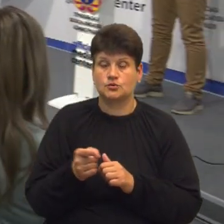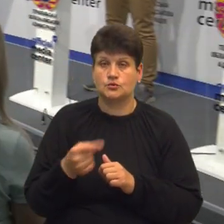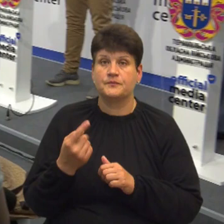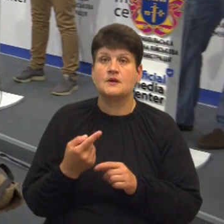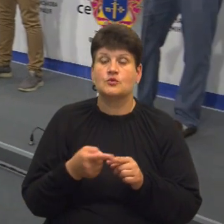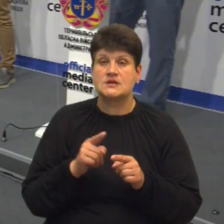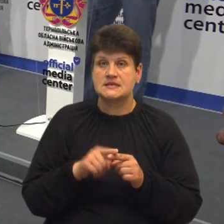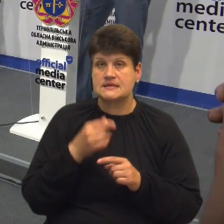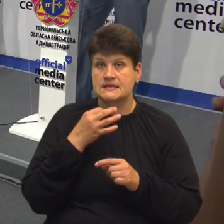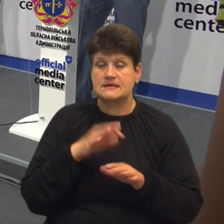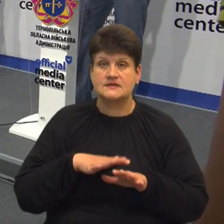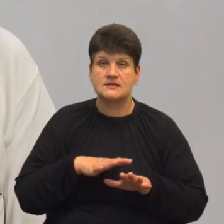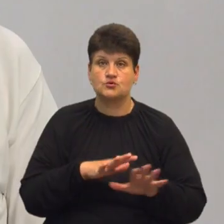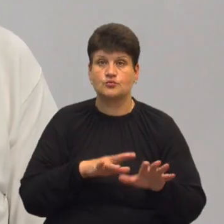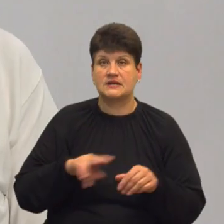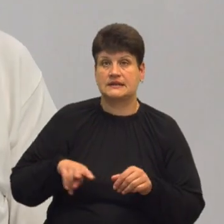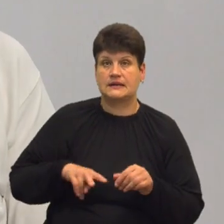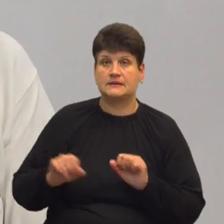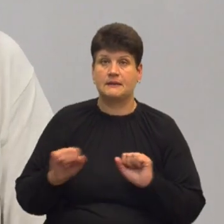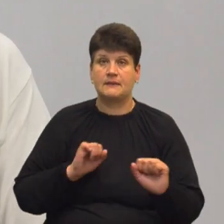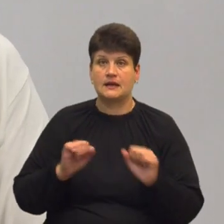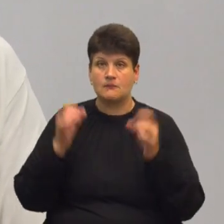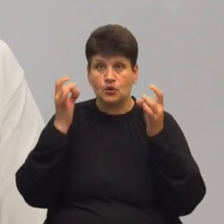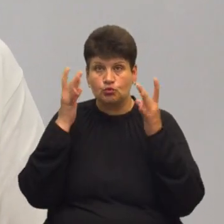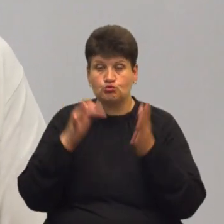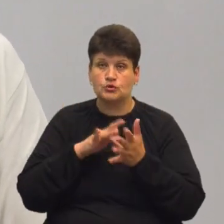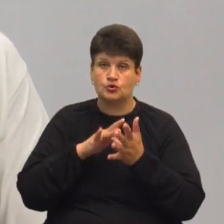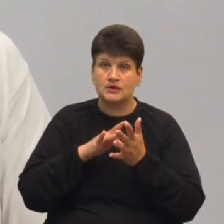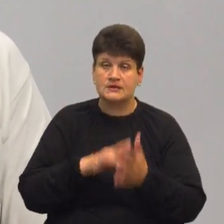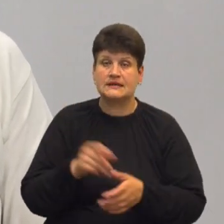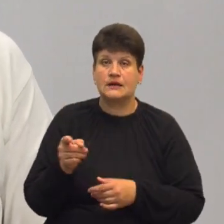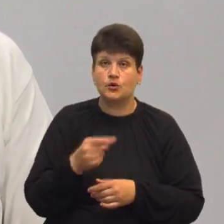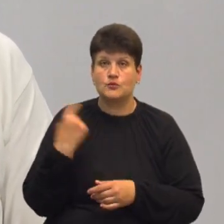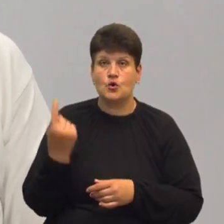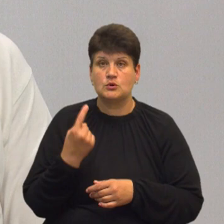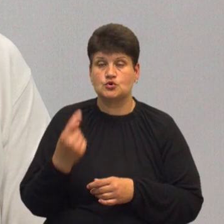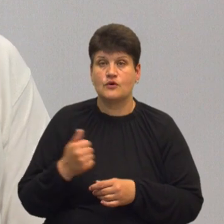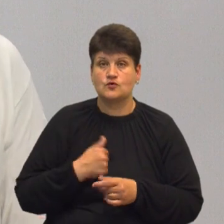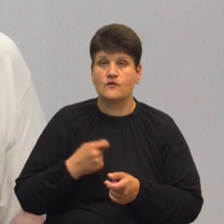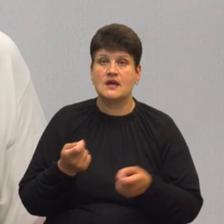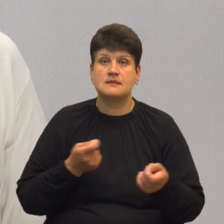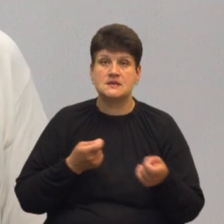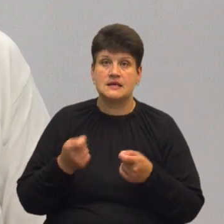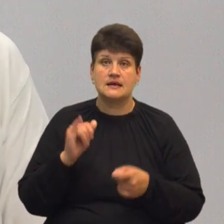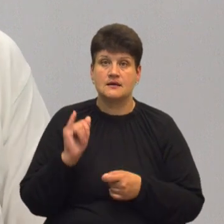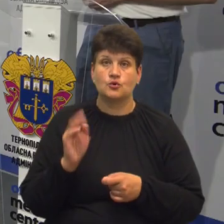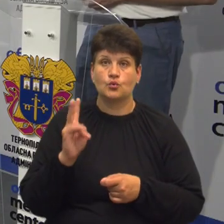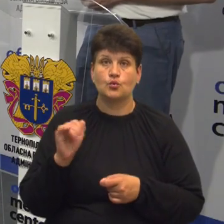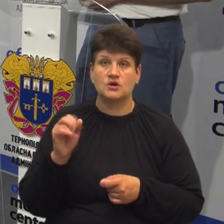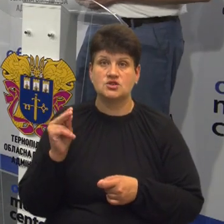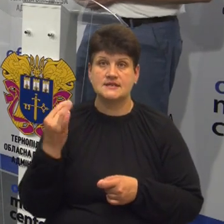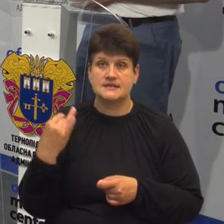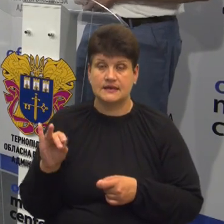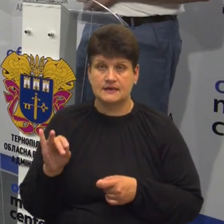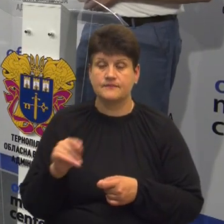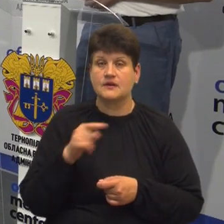брифінгу повідомив заступник директора Департаменту культури та туризму Тернопільської обласної військової адміністрації Ігор Кульчицький. За його